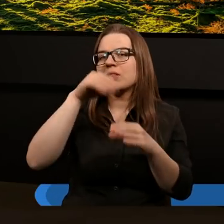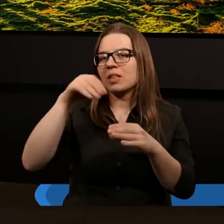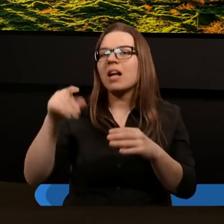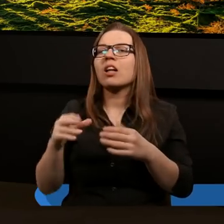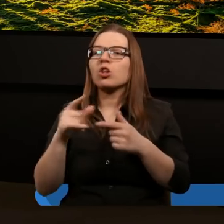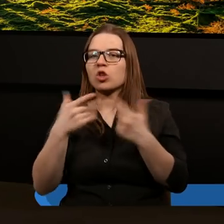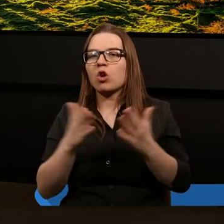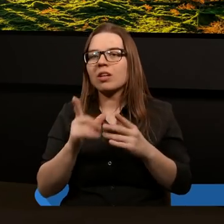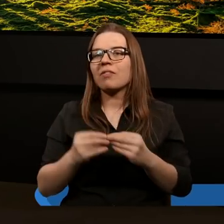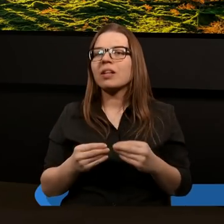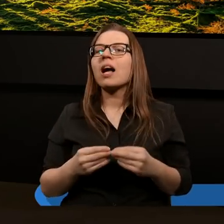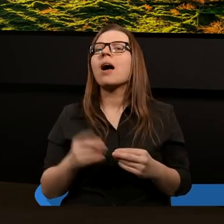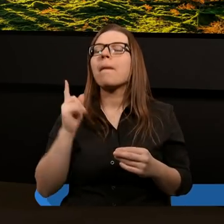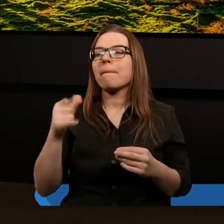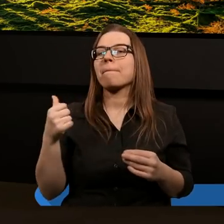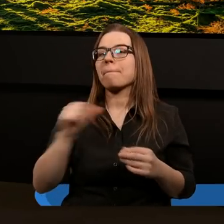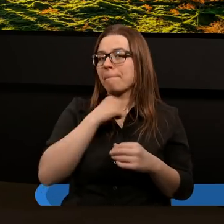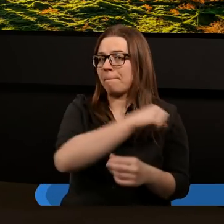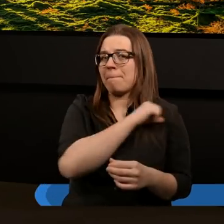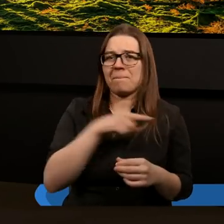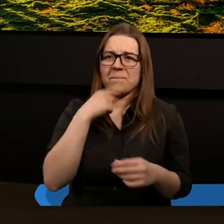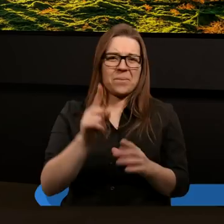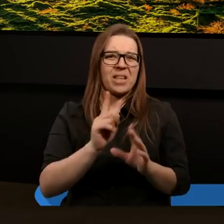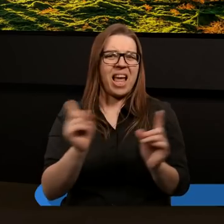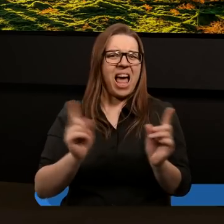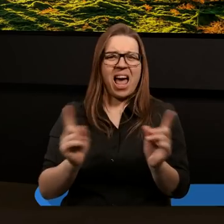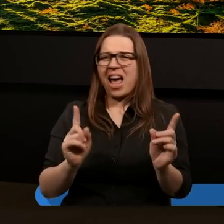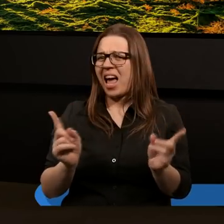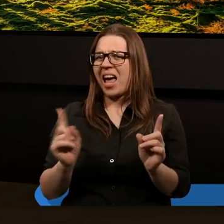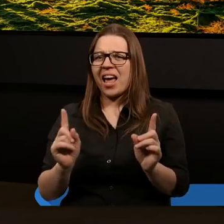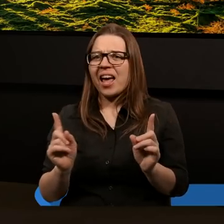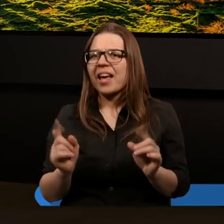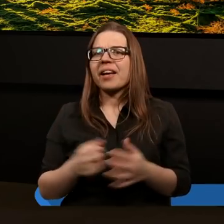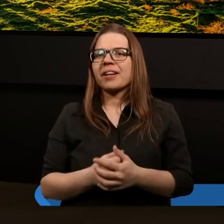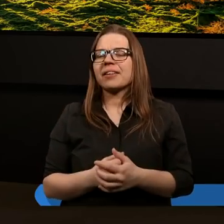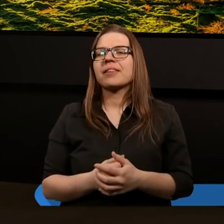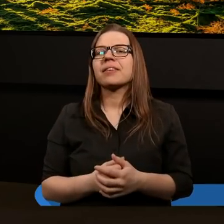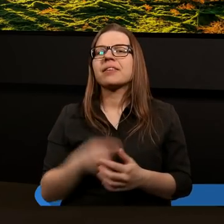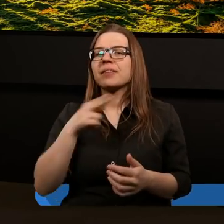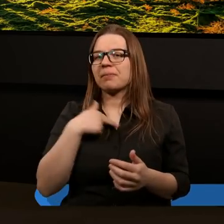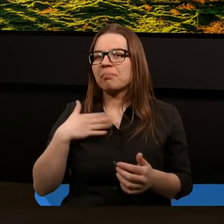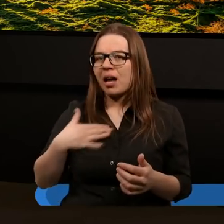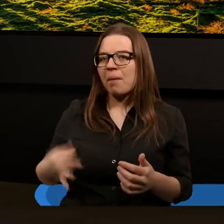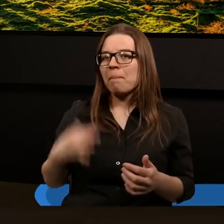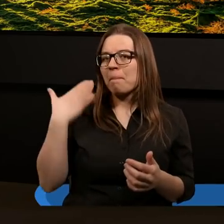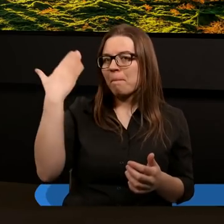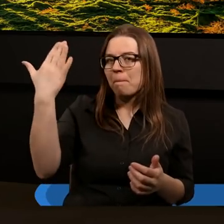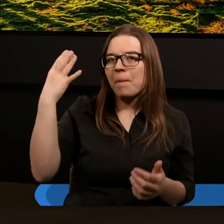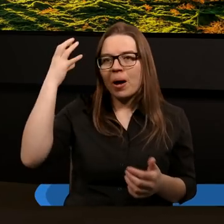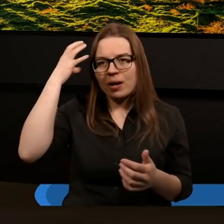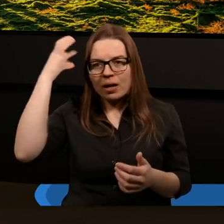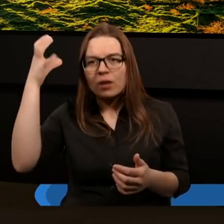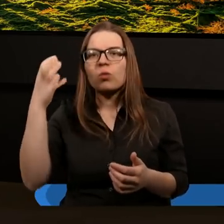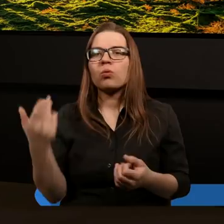mu ofiary. I chrześcijanie powiedzieli nie. My mamy Pana, Króla,